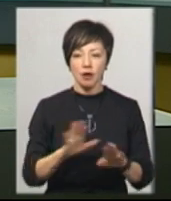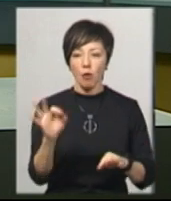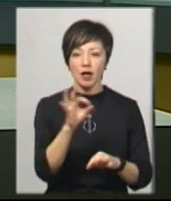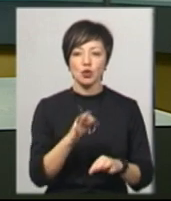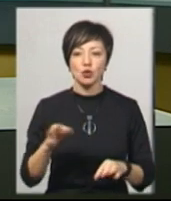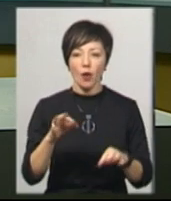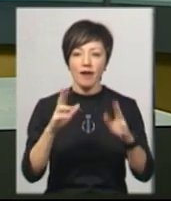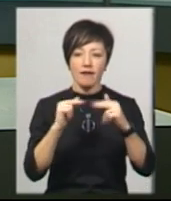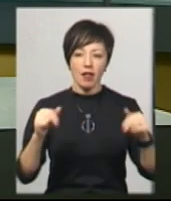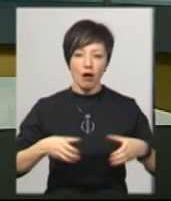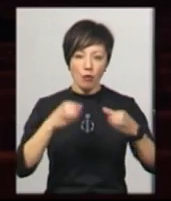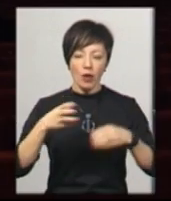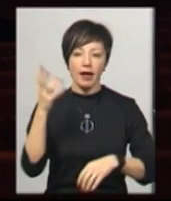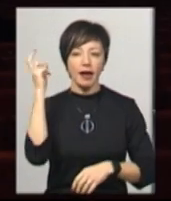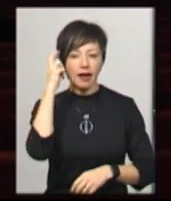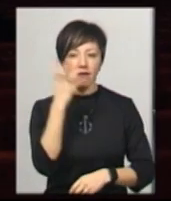Києва, Львова і Луцька.